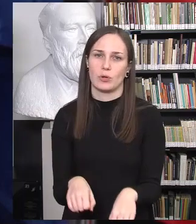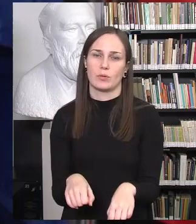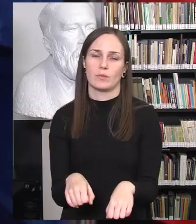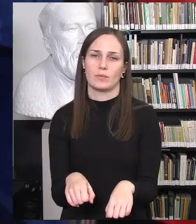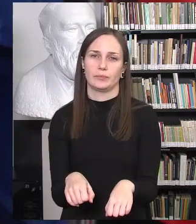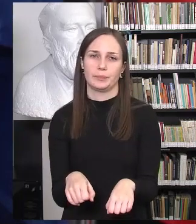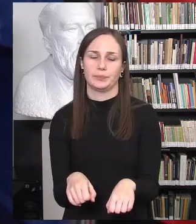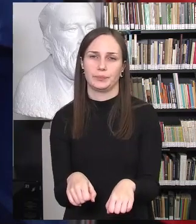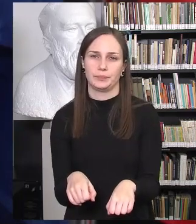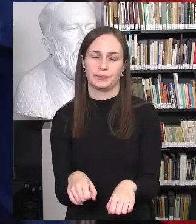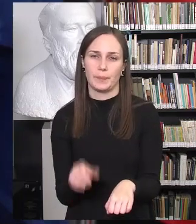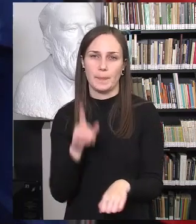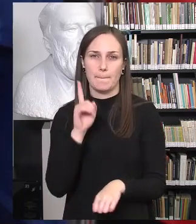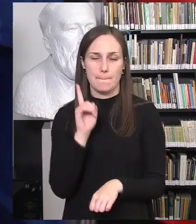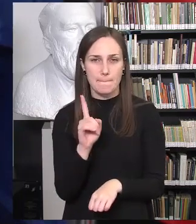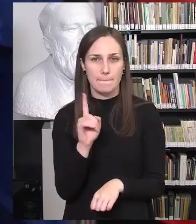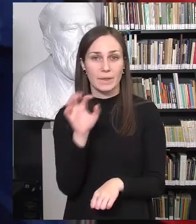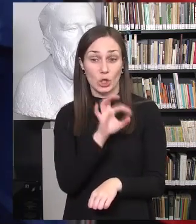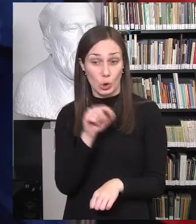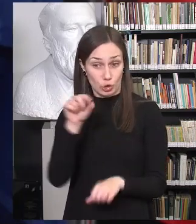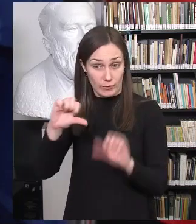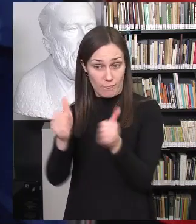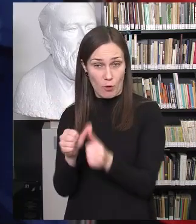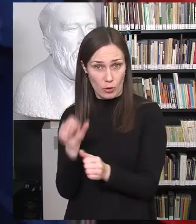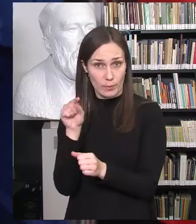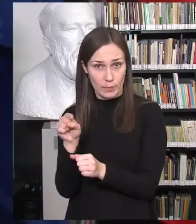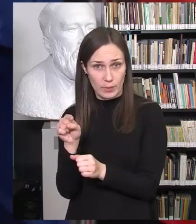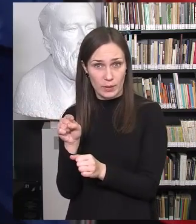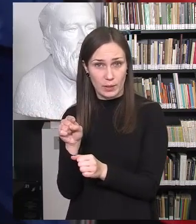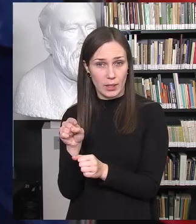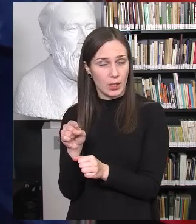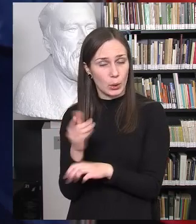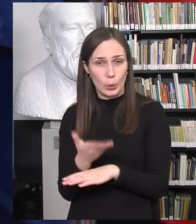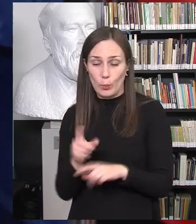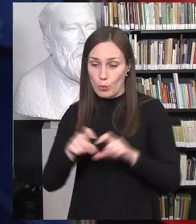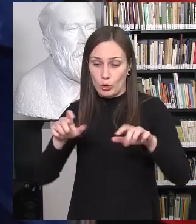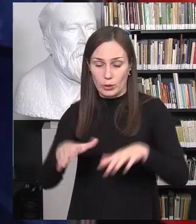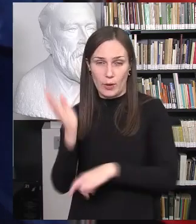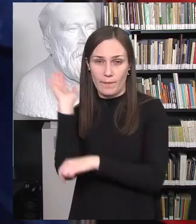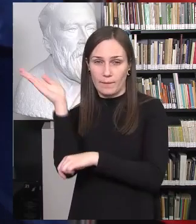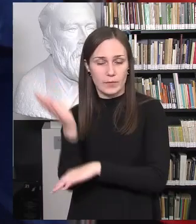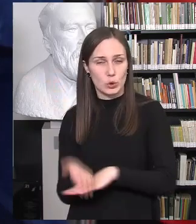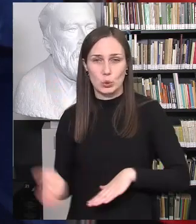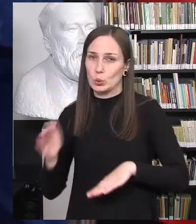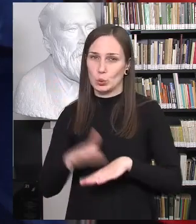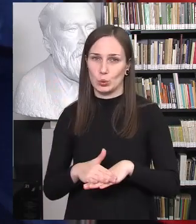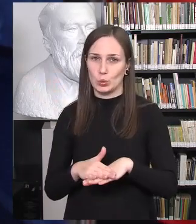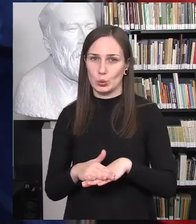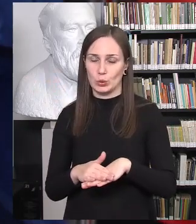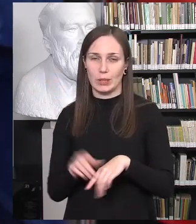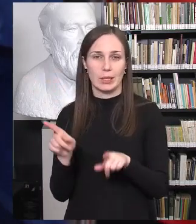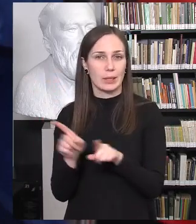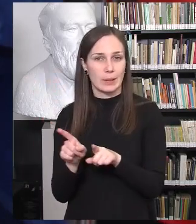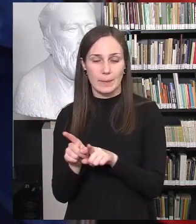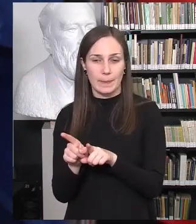bet apie šitą formą yra žymiai sunkiau kalbėti mokykloje ir žymiai sunkiau sekasi